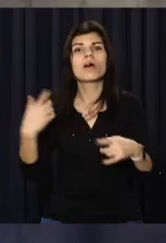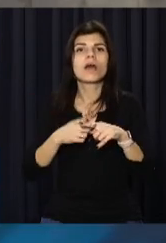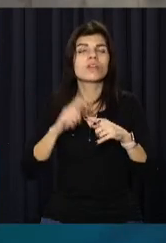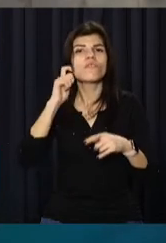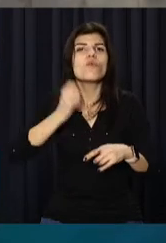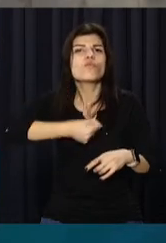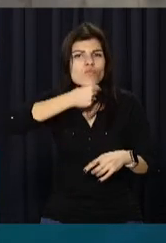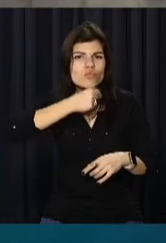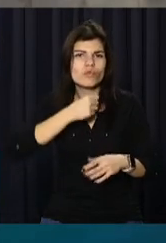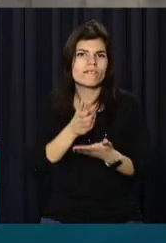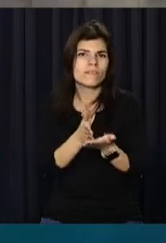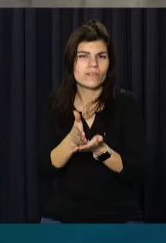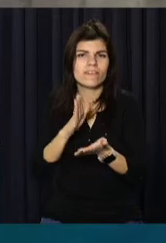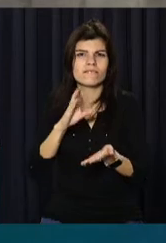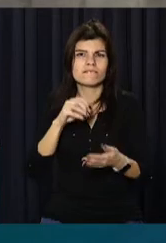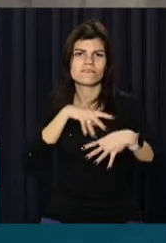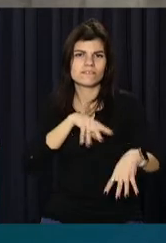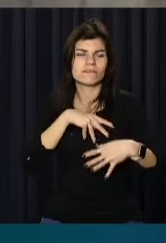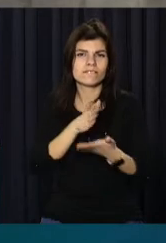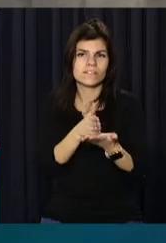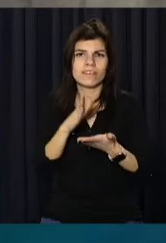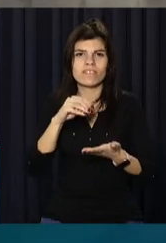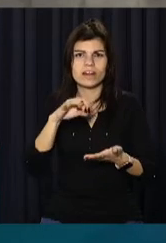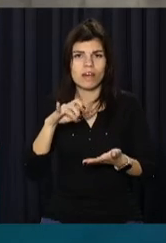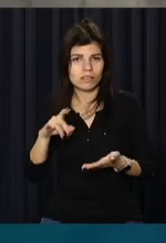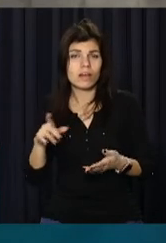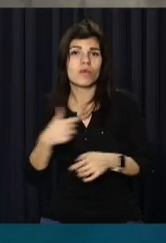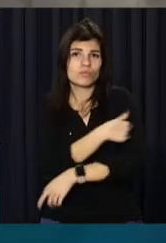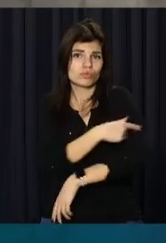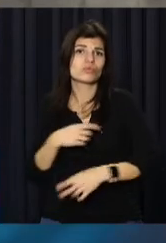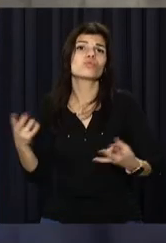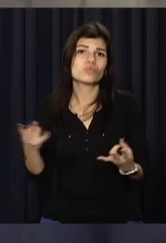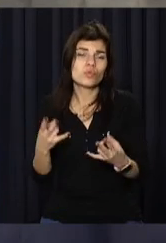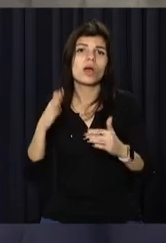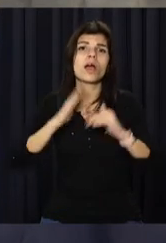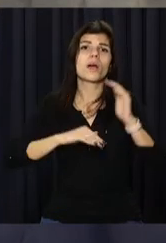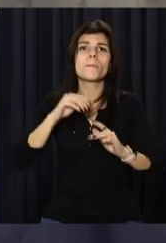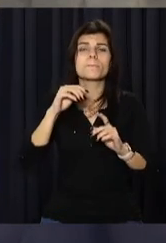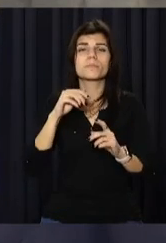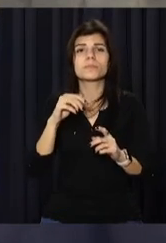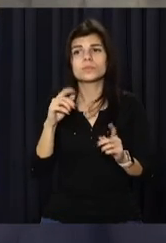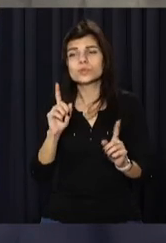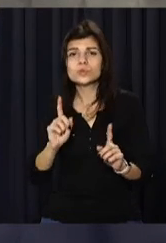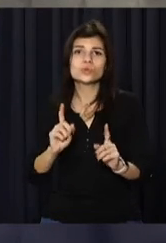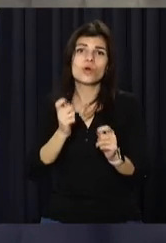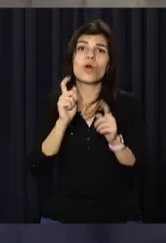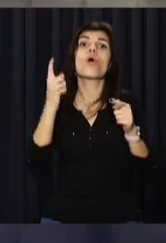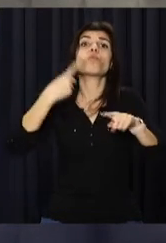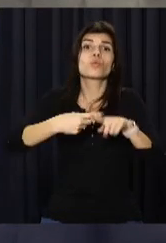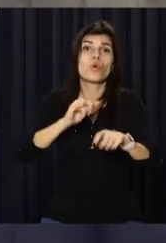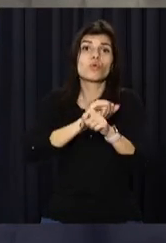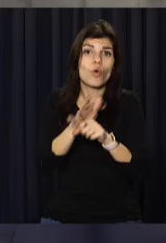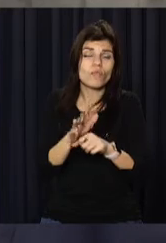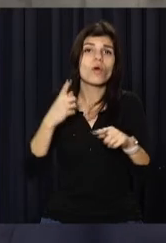похилого віку. І тому питання, пов'язане і з медичним обслуговуванням, і з профілактикою, особливо і в умовах ковіду, і в